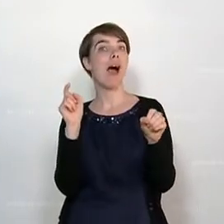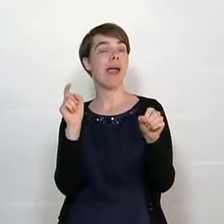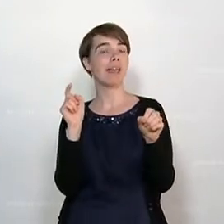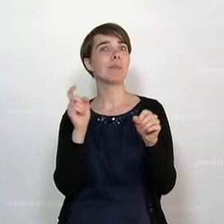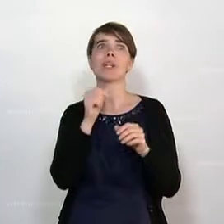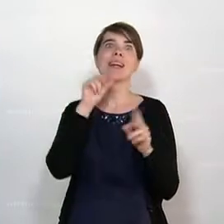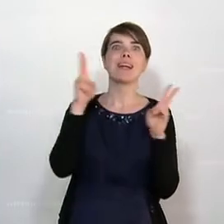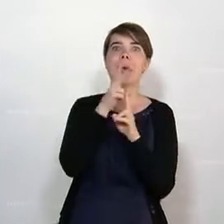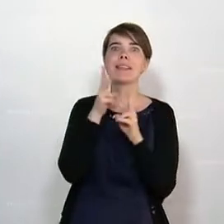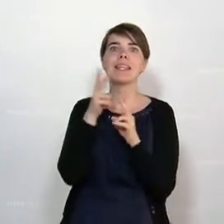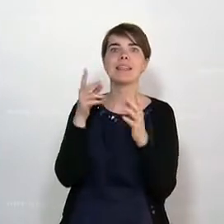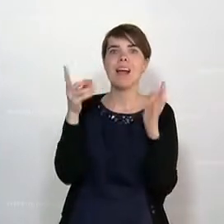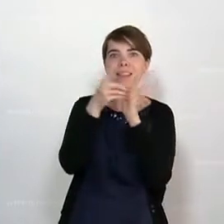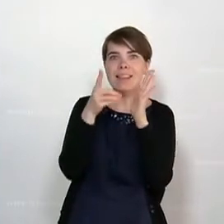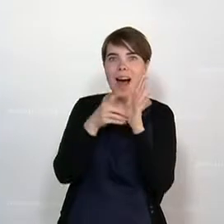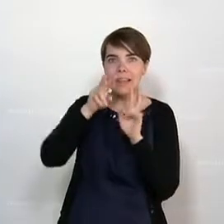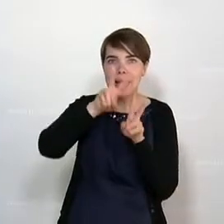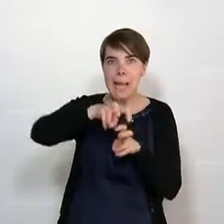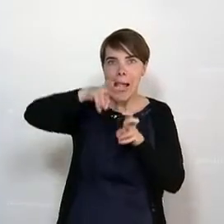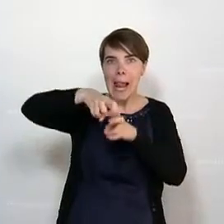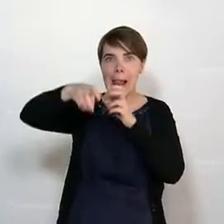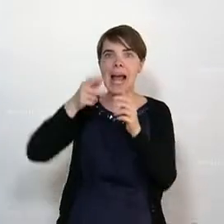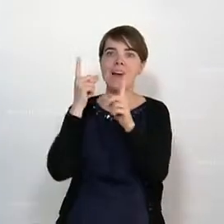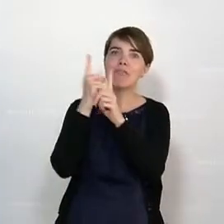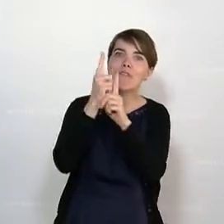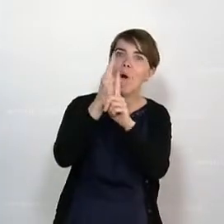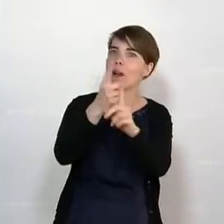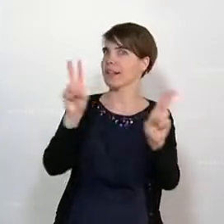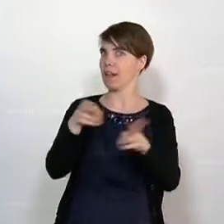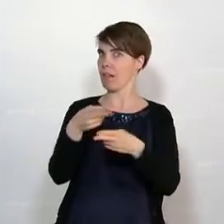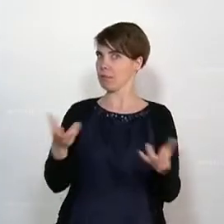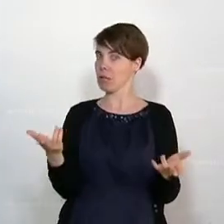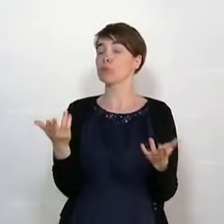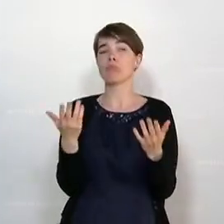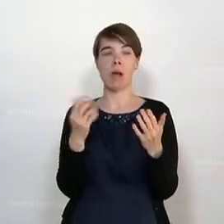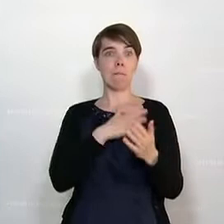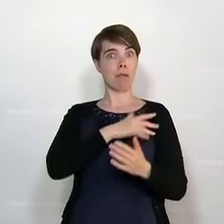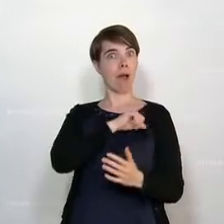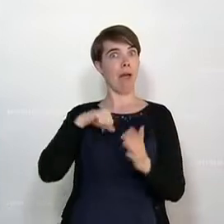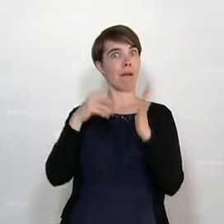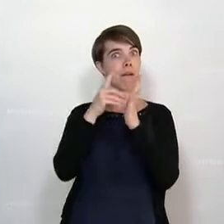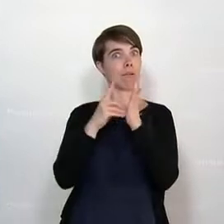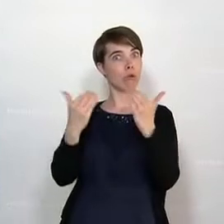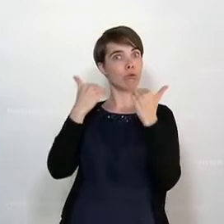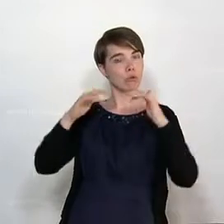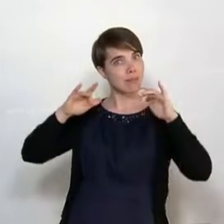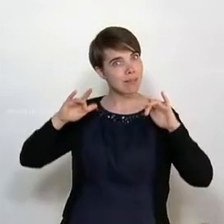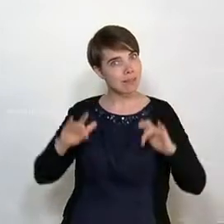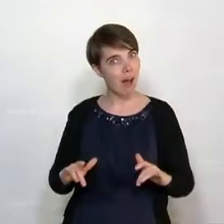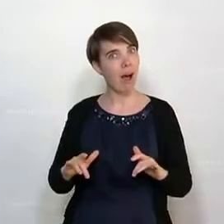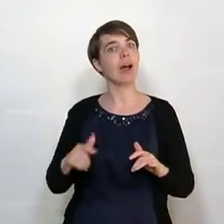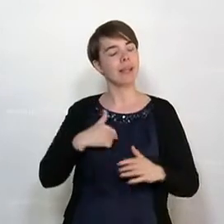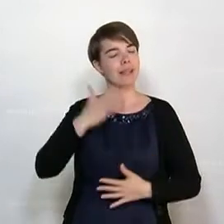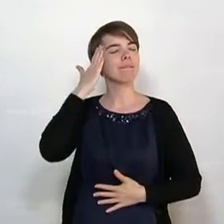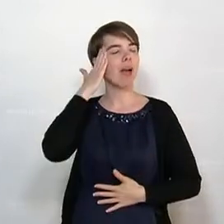Tracking, kein Tracing stattfinden kann, wie es uns immer vorgeworfen wird und natürlich der Schutz über die eigenen Daten gewährleistet wird, dass eben jede Person selber weiß,